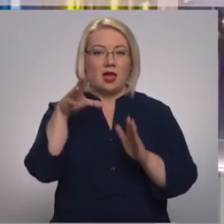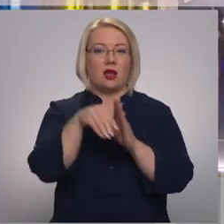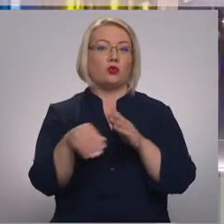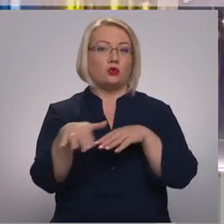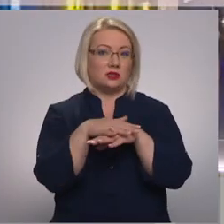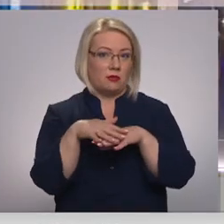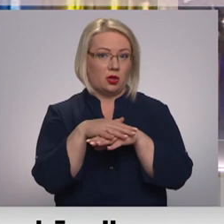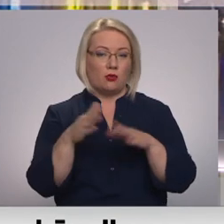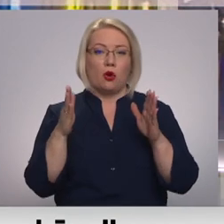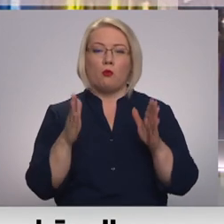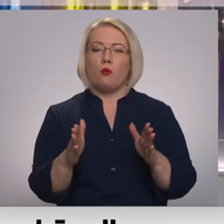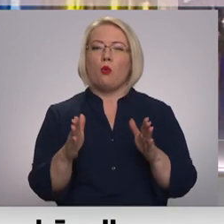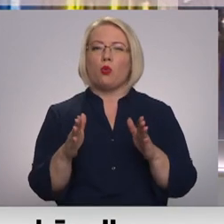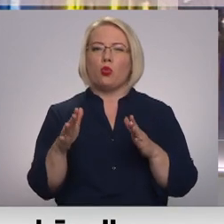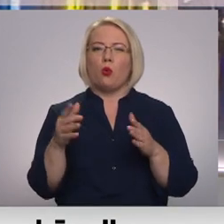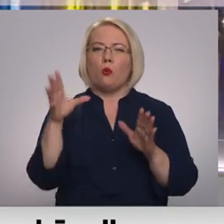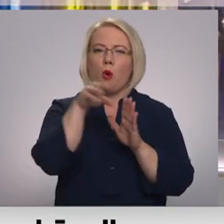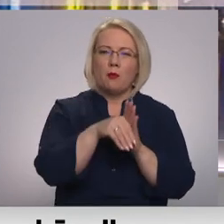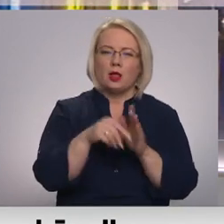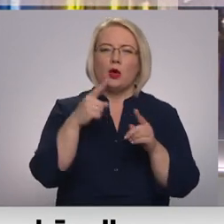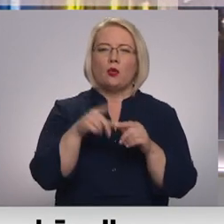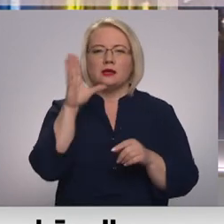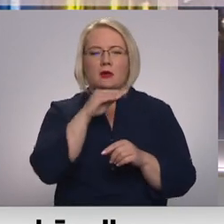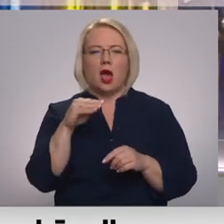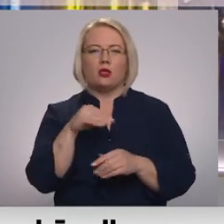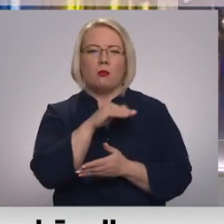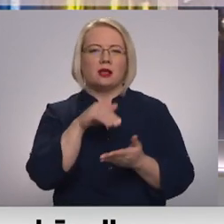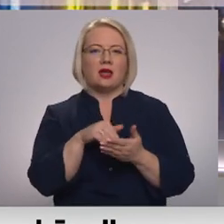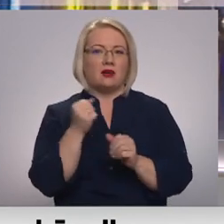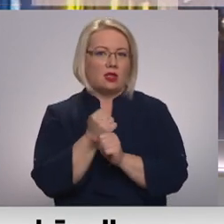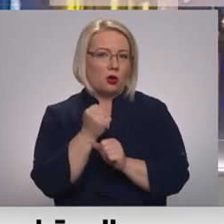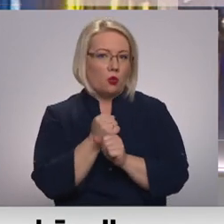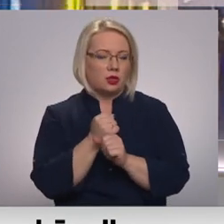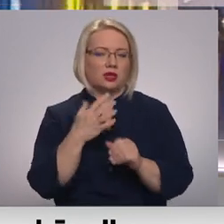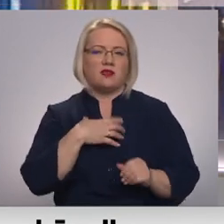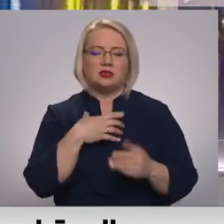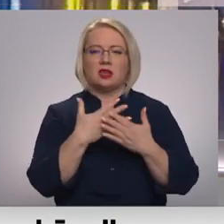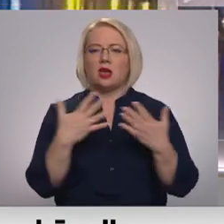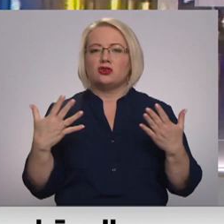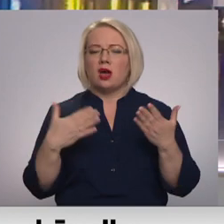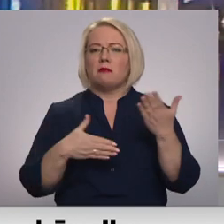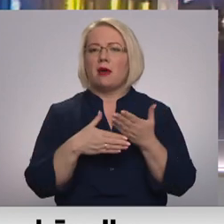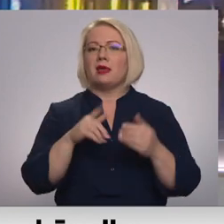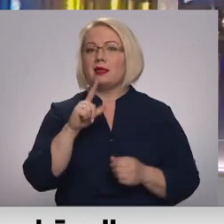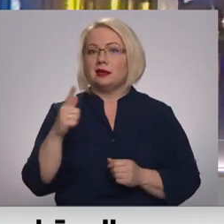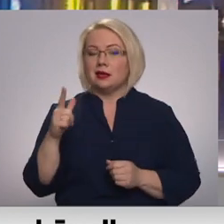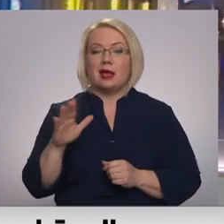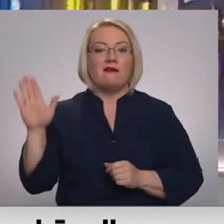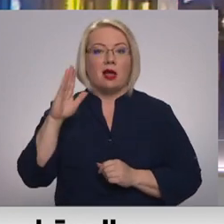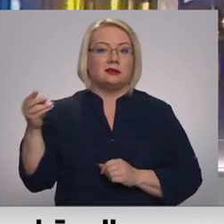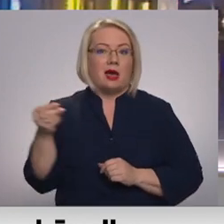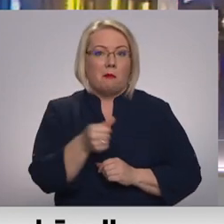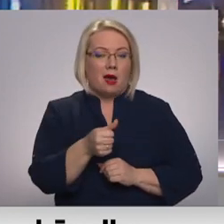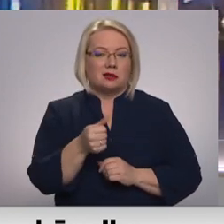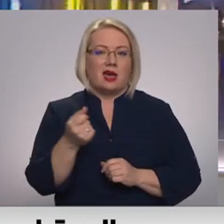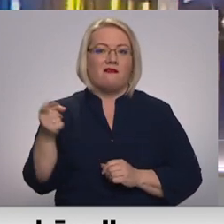sabiedrībā, būtu mobili un spētu patstāvīgi darboties, viņiem vajadzīgi dažādi palīgi līdzekļi. Valsts apmaksā vairāk